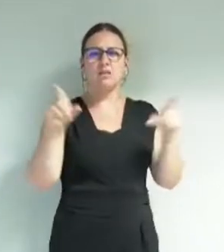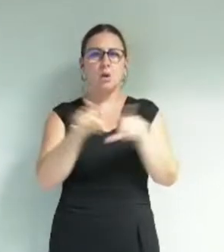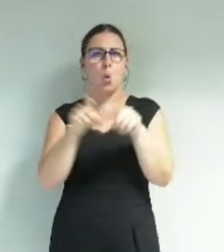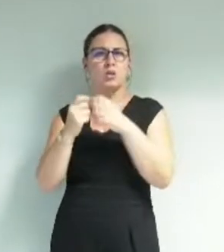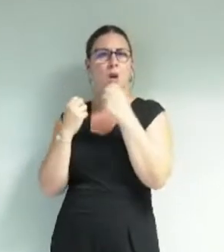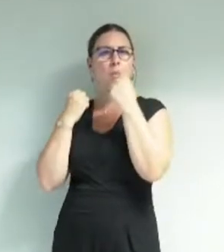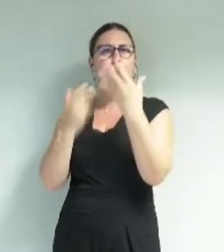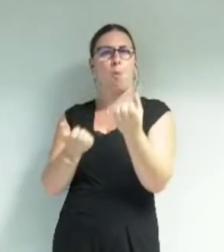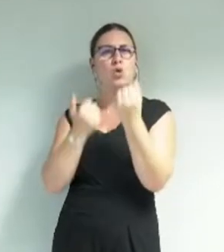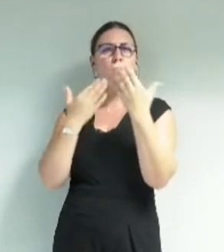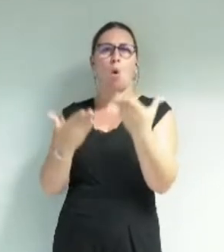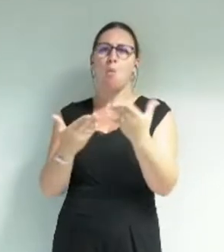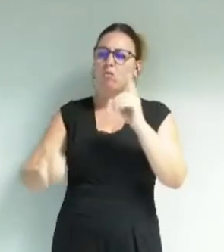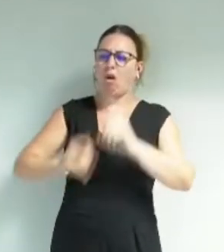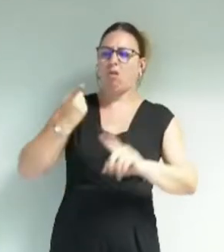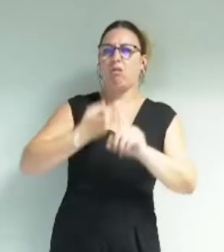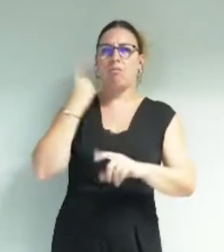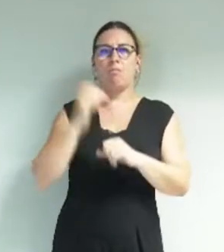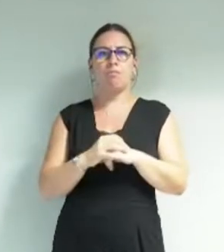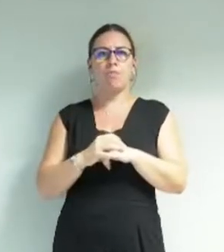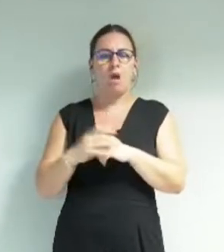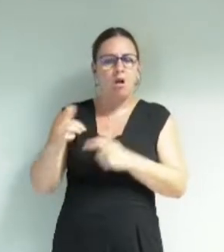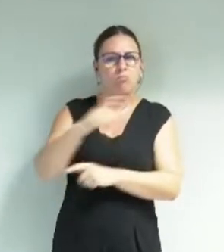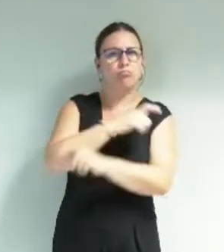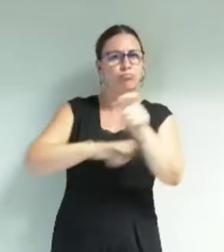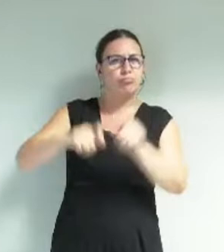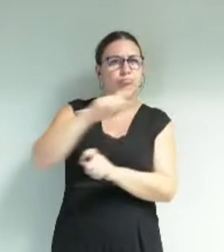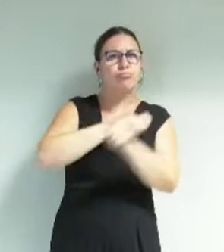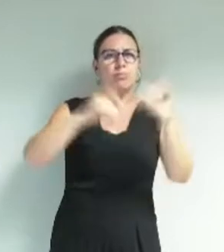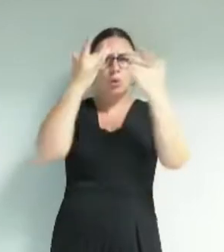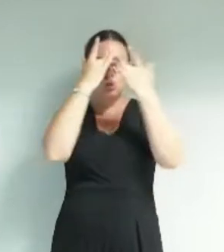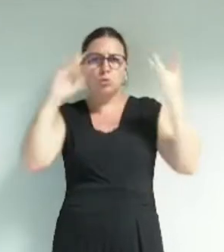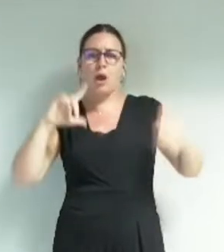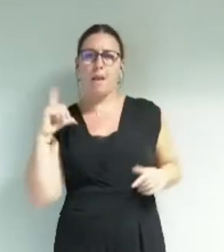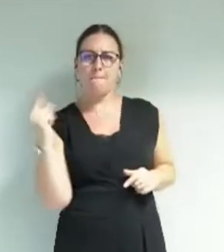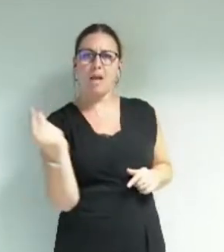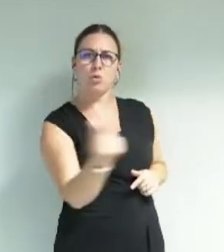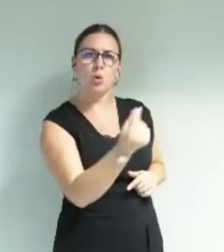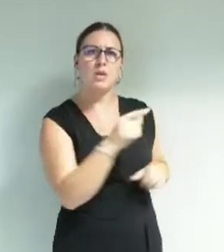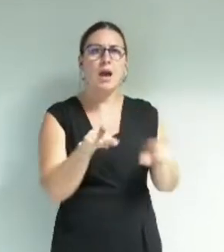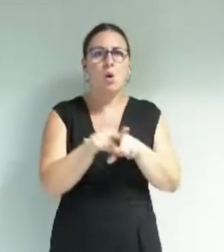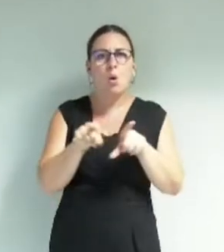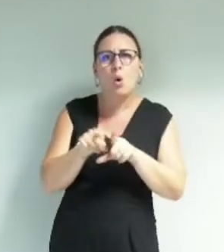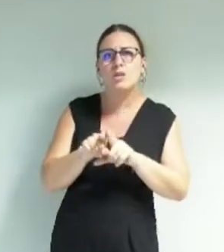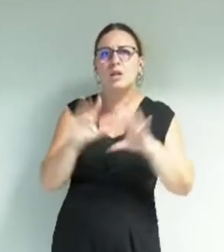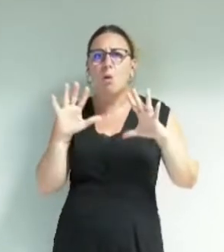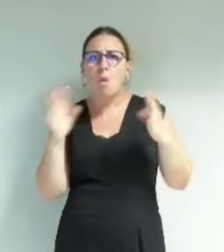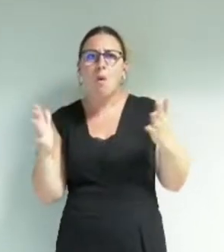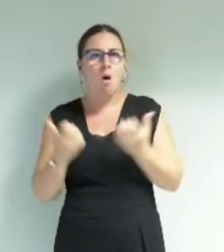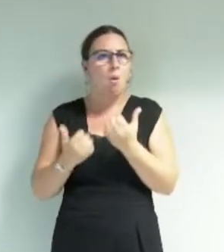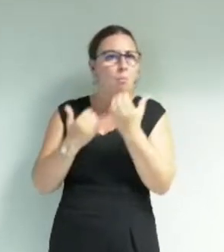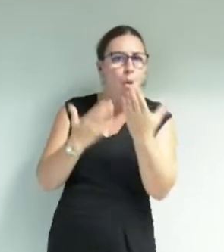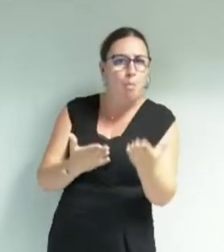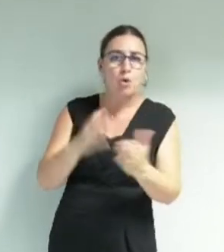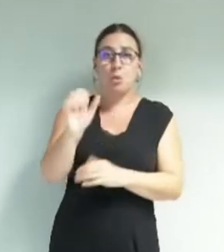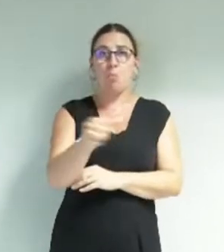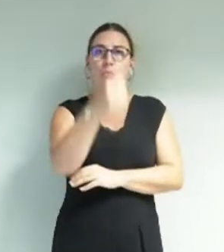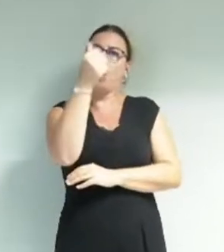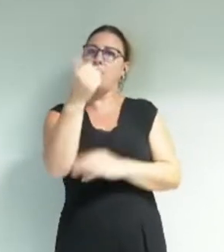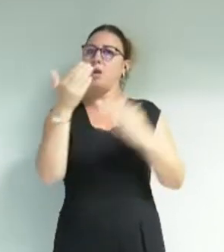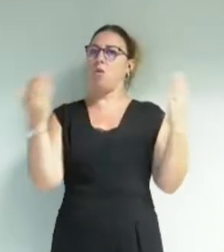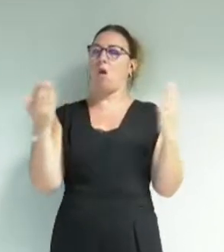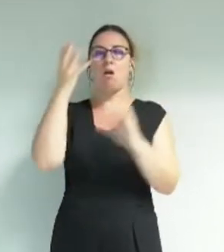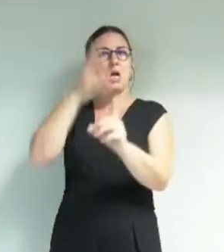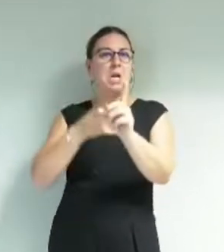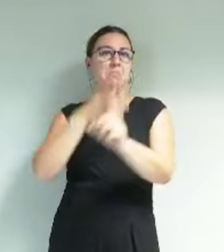propositions. En dialogue permanent avec les acteurs culturels, l'intervention de la ville repose, en premier lieu, sur